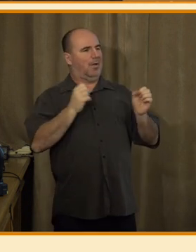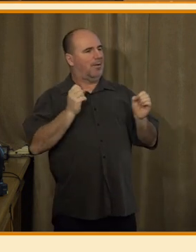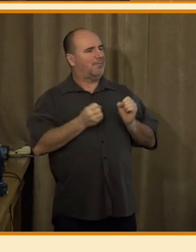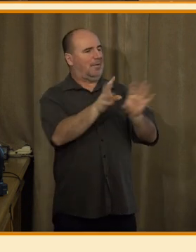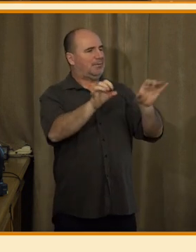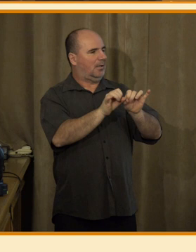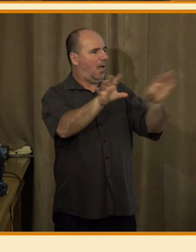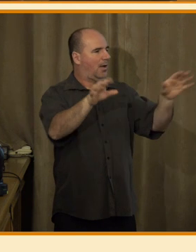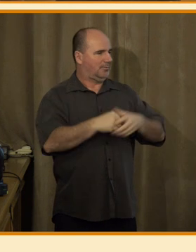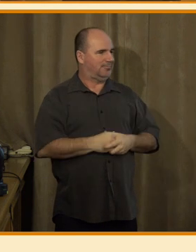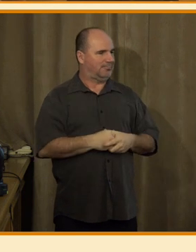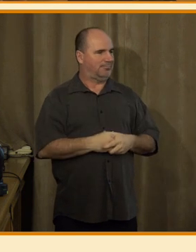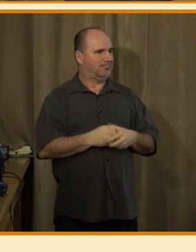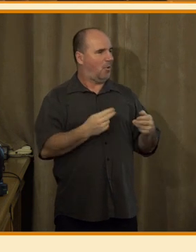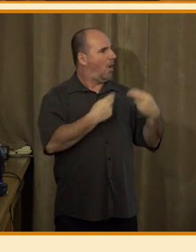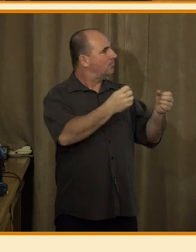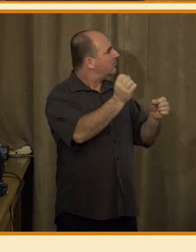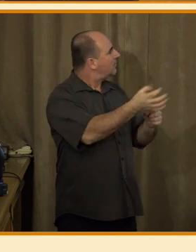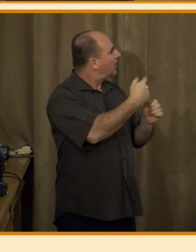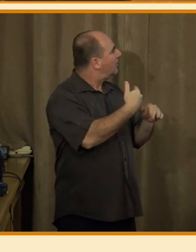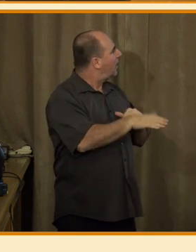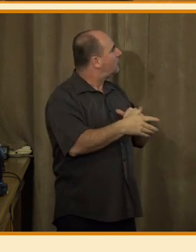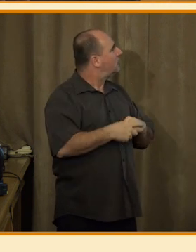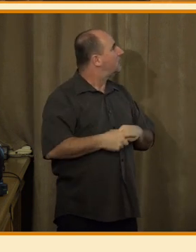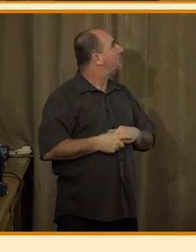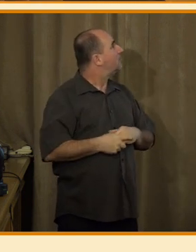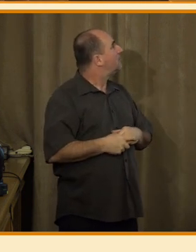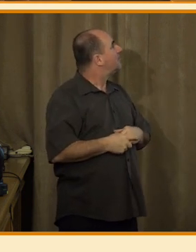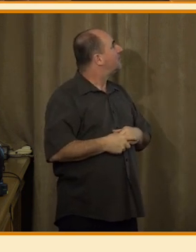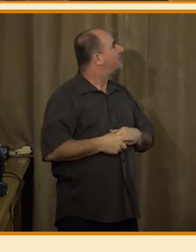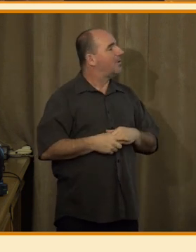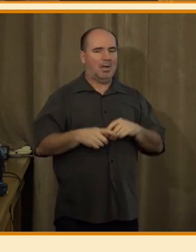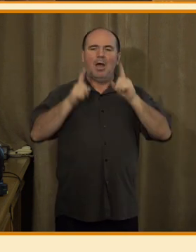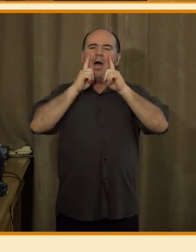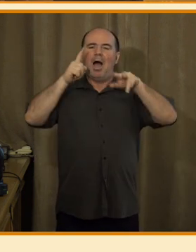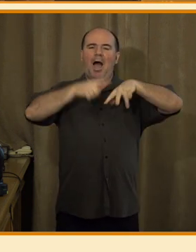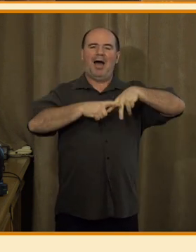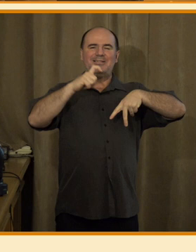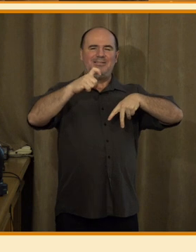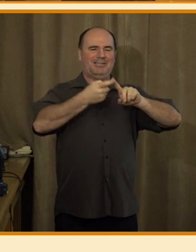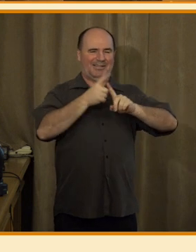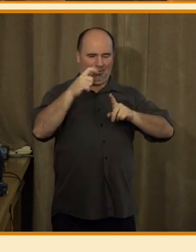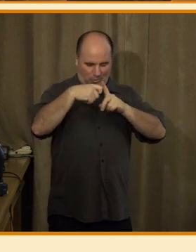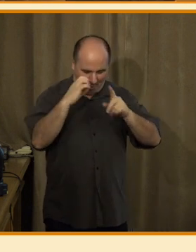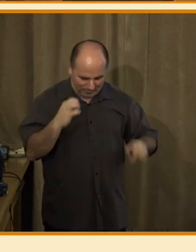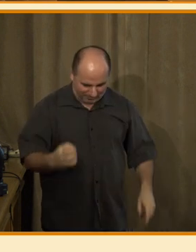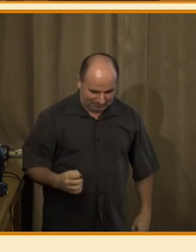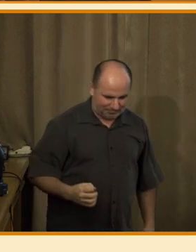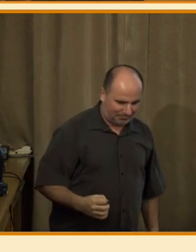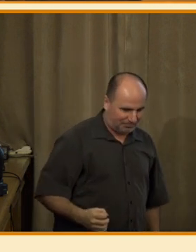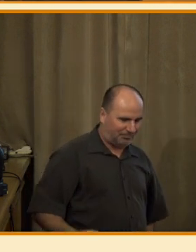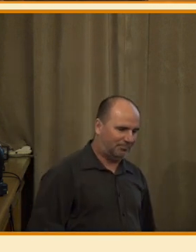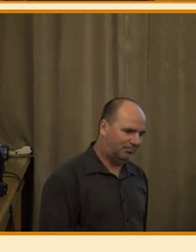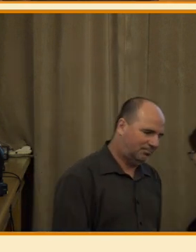Poprosím. Další slajd. Tak. Hačiko. Hačiko neboli Bára Hači, to je moderátorka